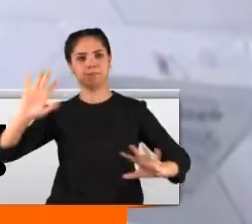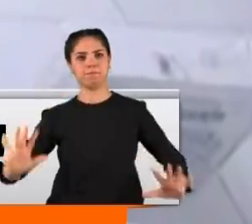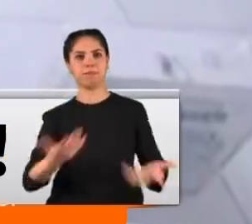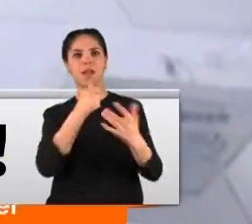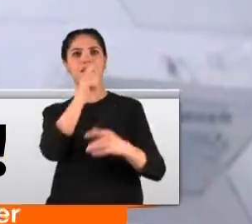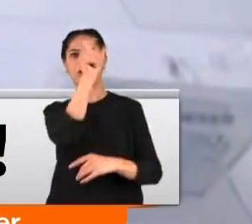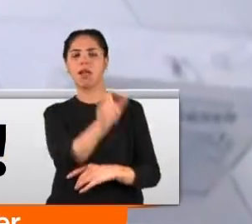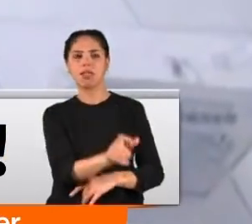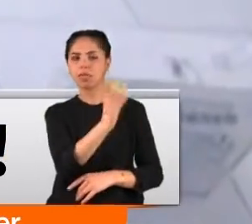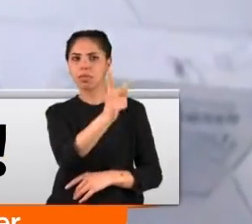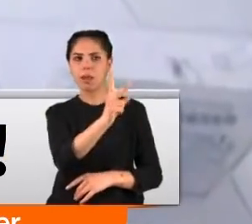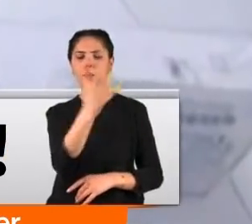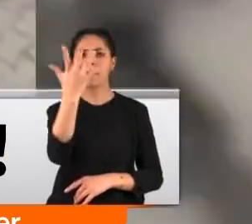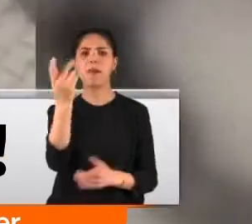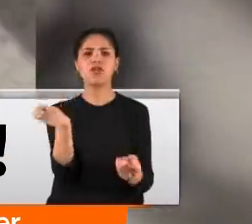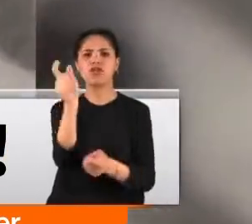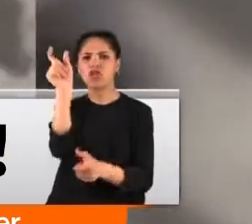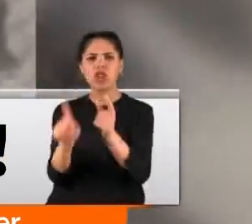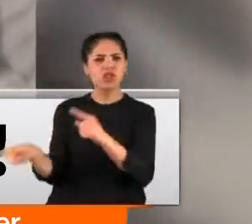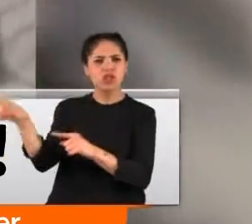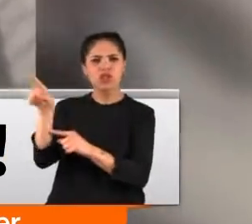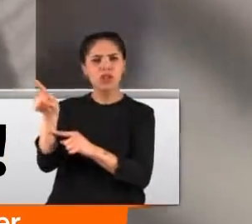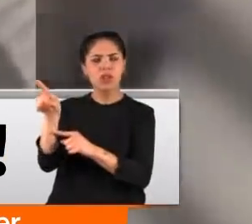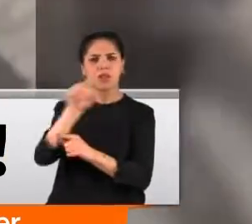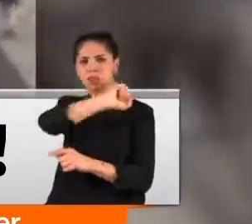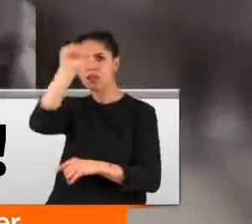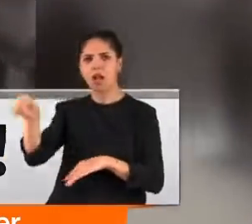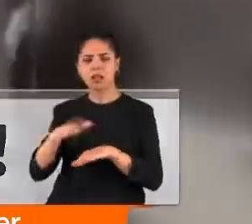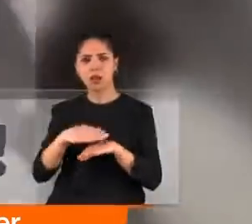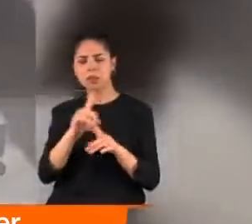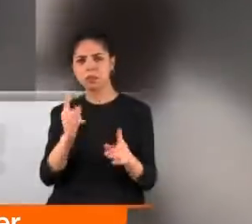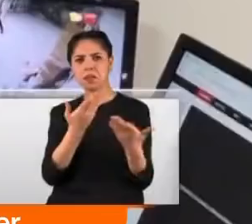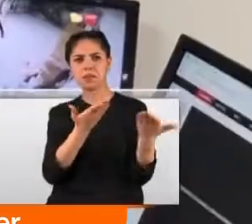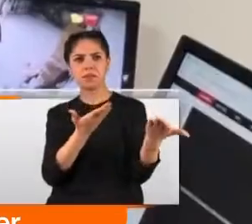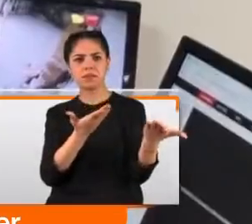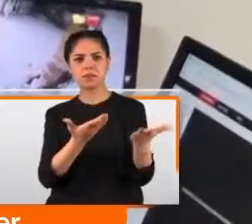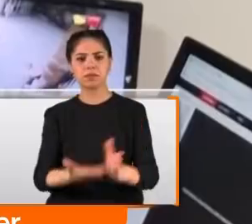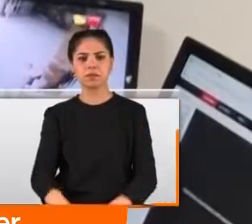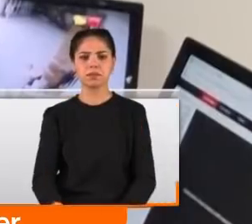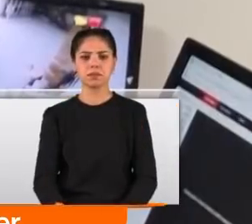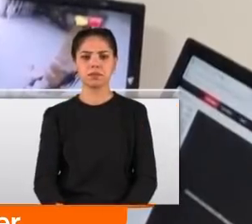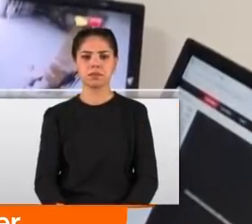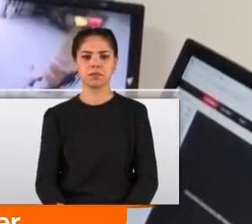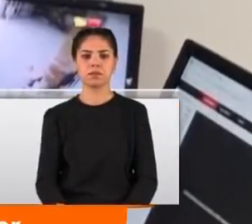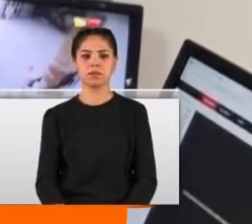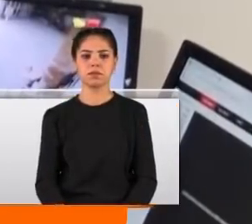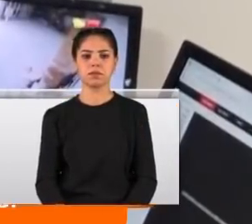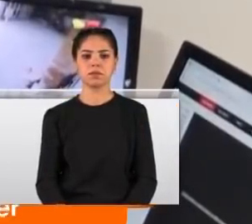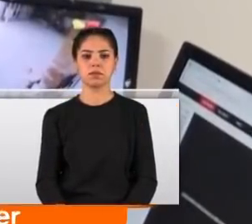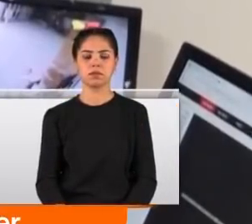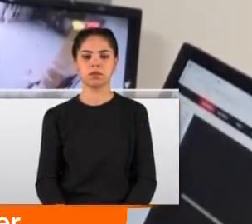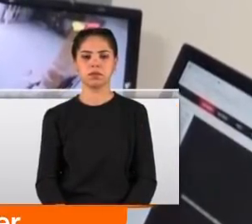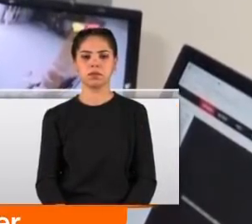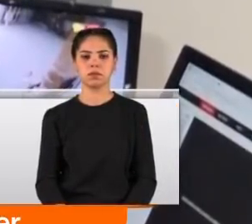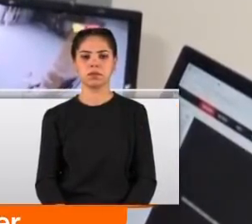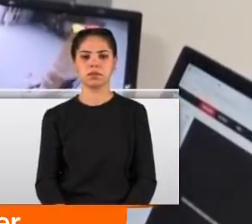5 kargo çalışanına saldırdı. Kargo nerede diyorum. Kargosu teslim edilmediği için sinir krizi